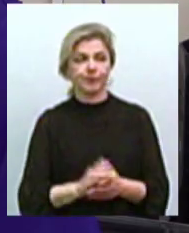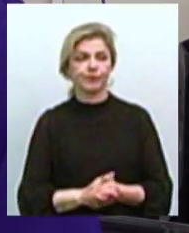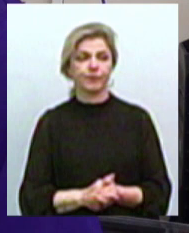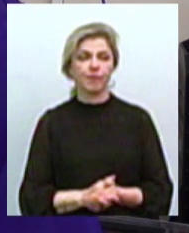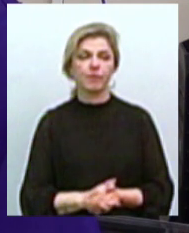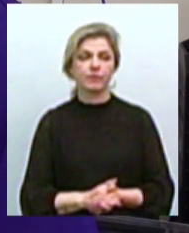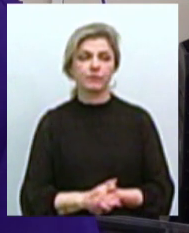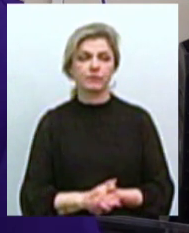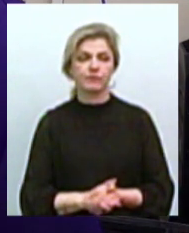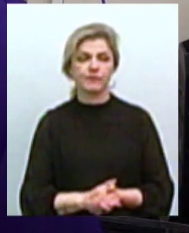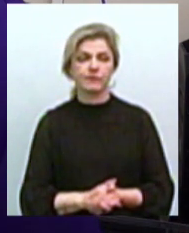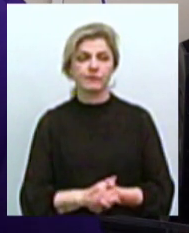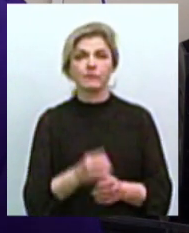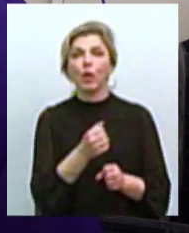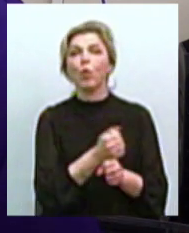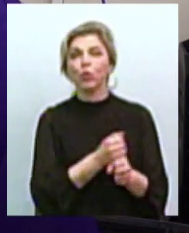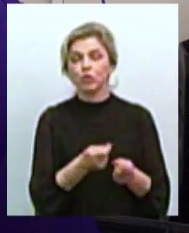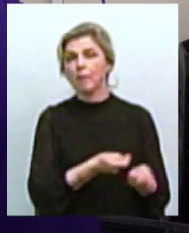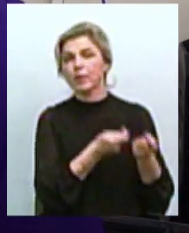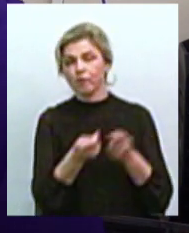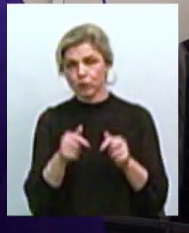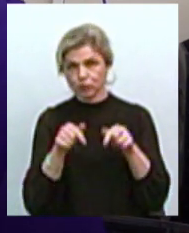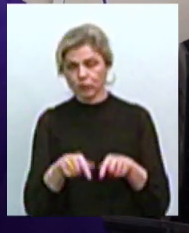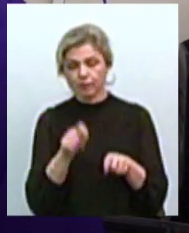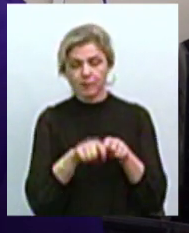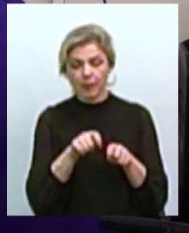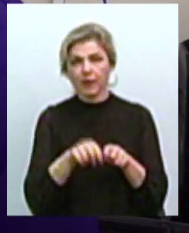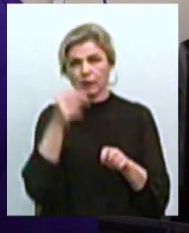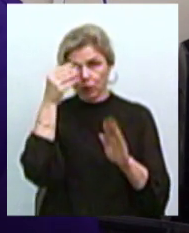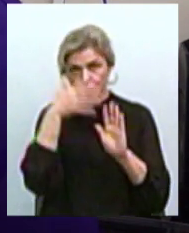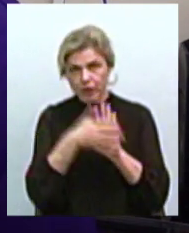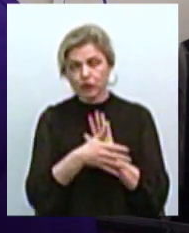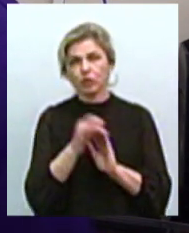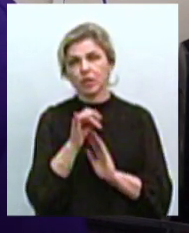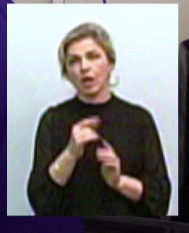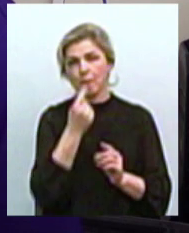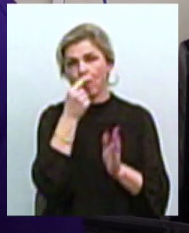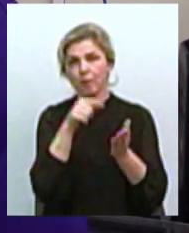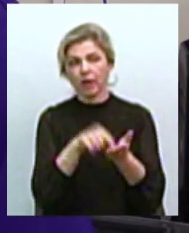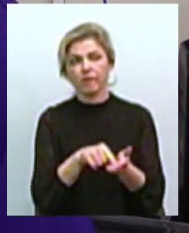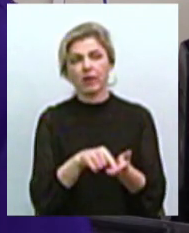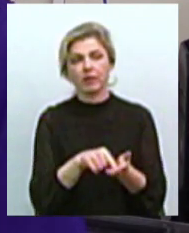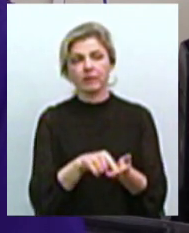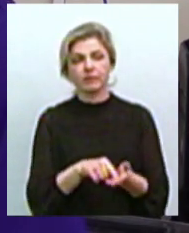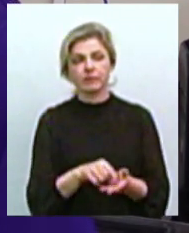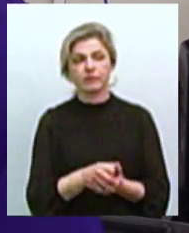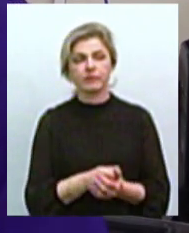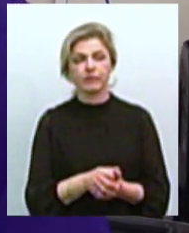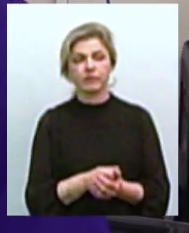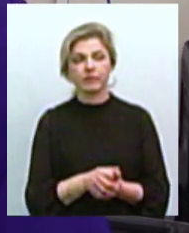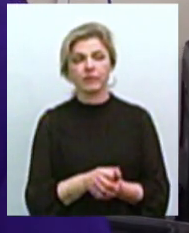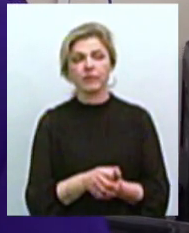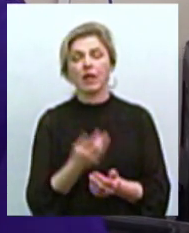центру. Вона досліджується, також відстрілюється кулі гілці, вони потрапляють до сектора балістичного обліку, де ми зараз знаходимося.